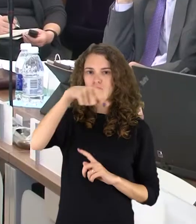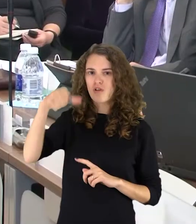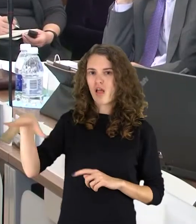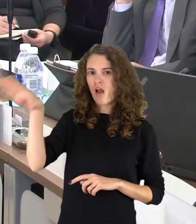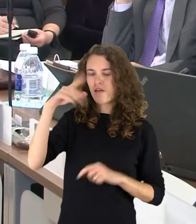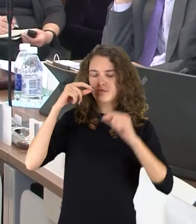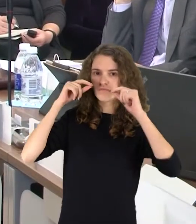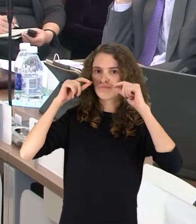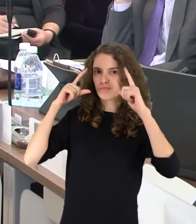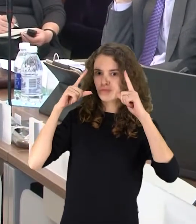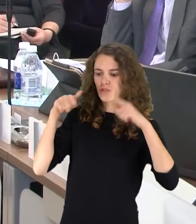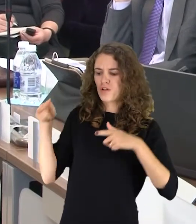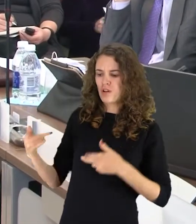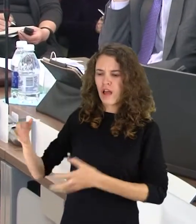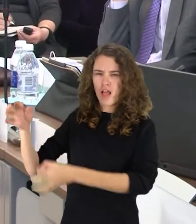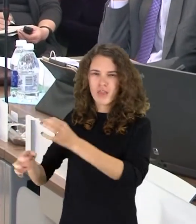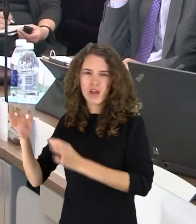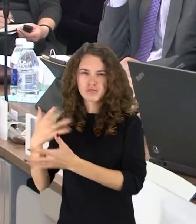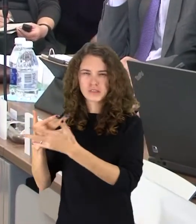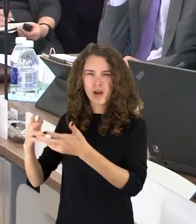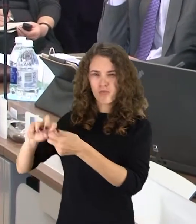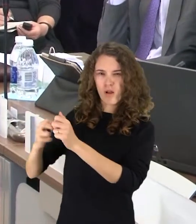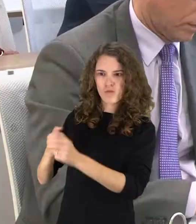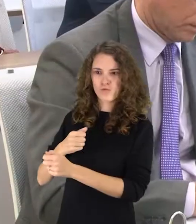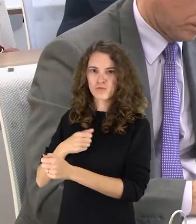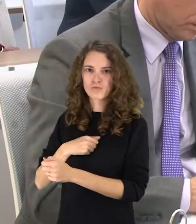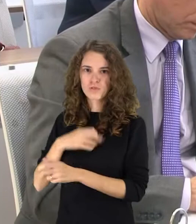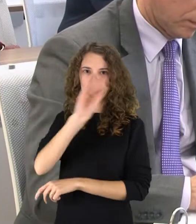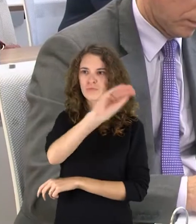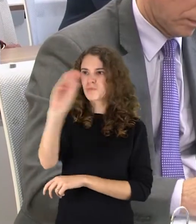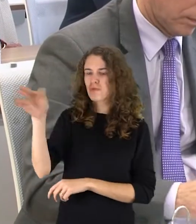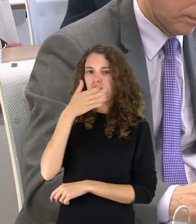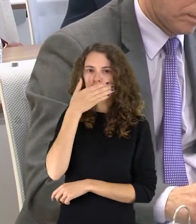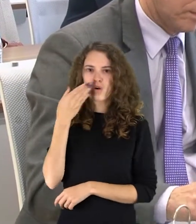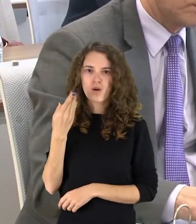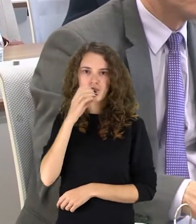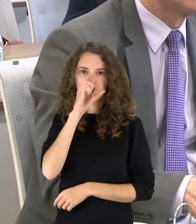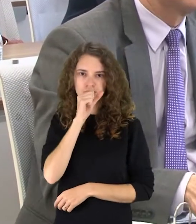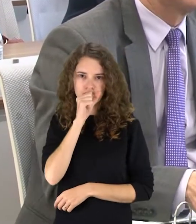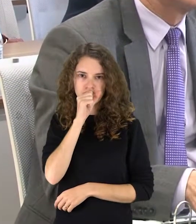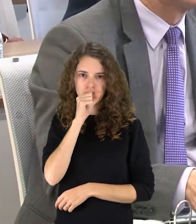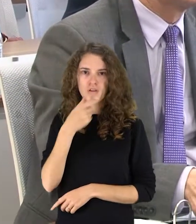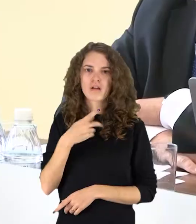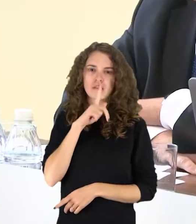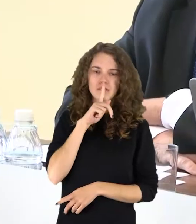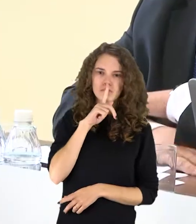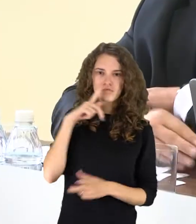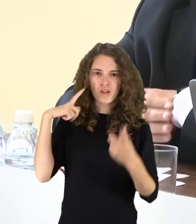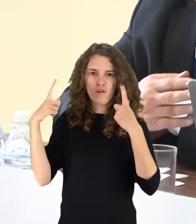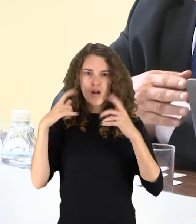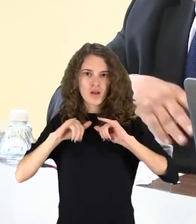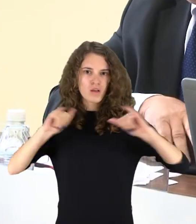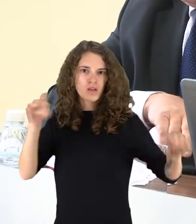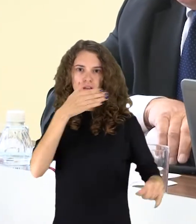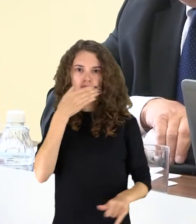Tarybos narei stebėjosi, kodėl apie turėtus reikalus su teisės auga Mačiulis neinformavo nei savo rinkėjų, nei saivaldybės ar tarybos. Tėlėjimų ir